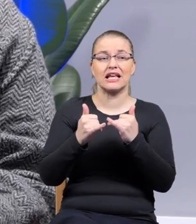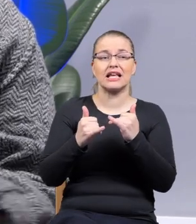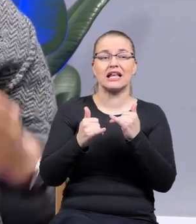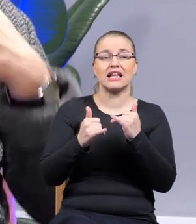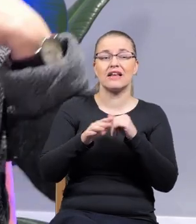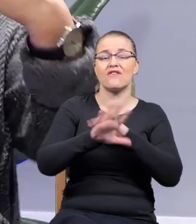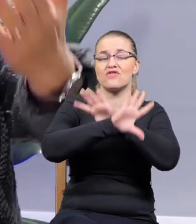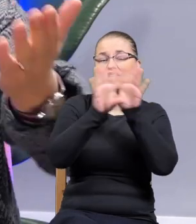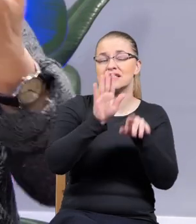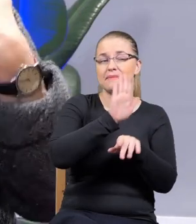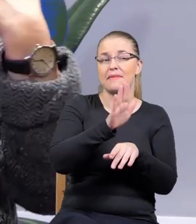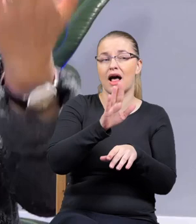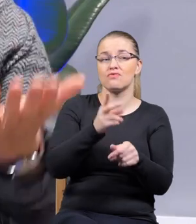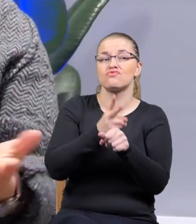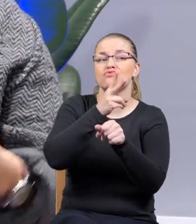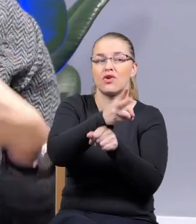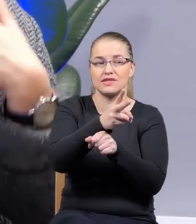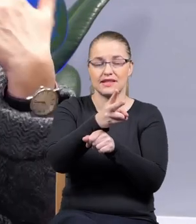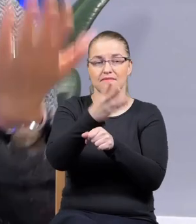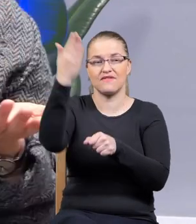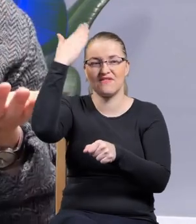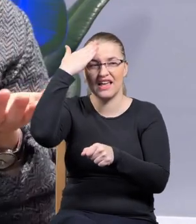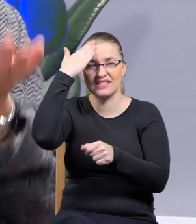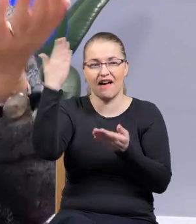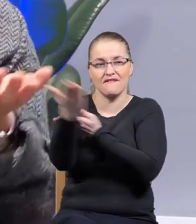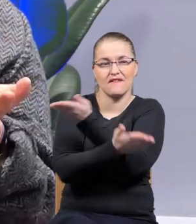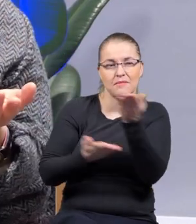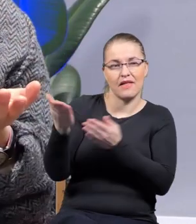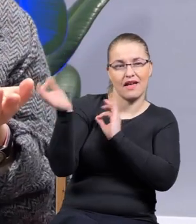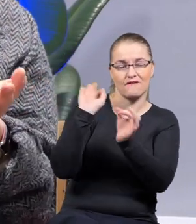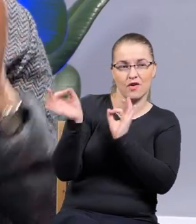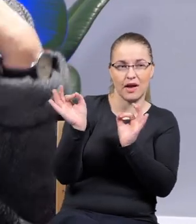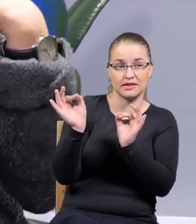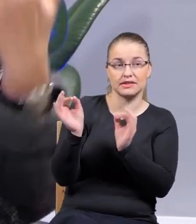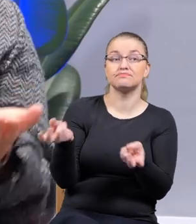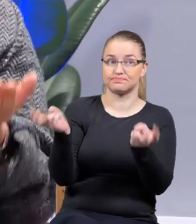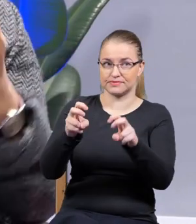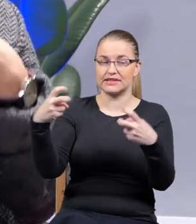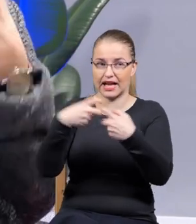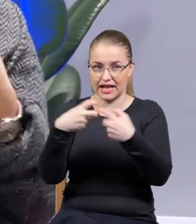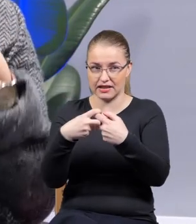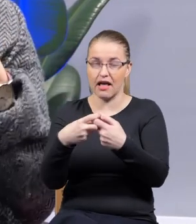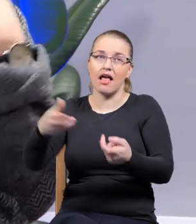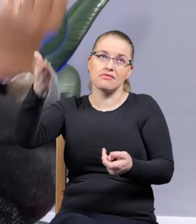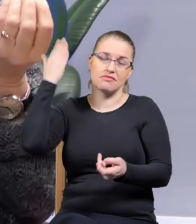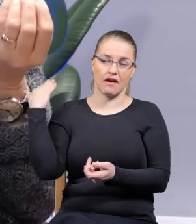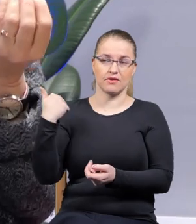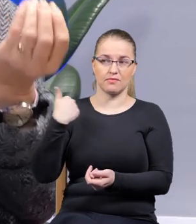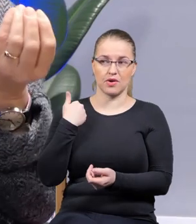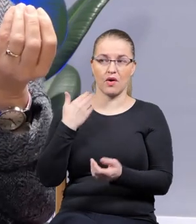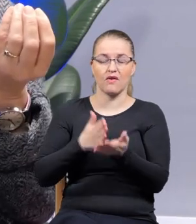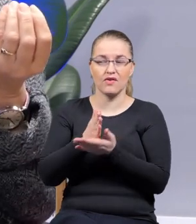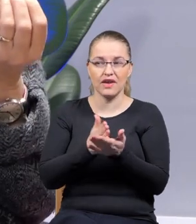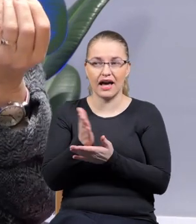wiedzy i do wymieniania się informacjami, powstał internet, że wierzyliśmy, że właśnie